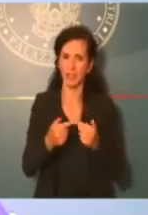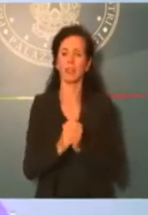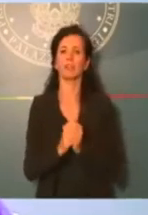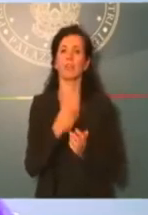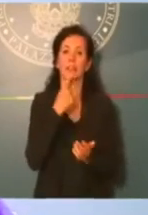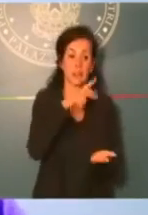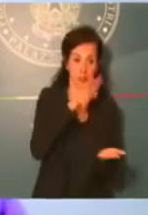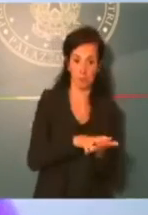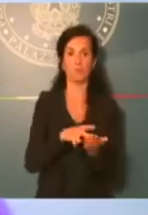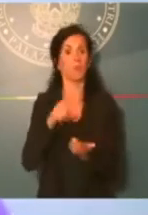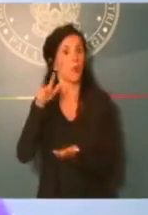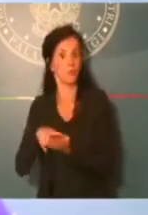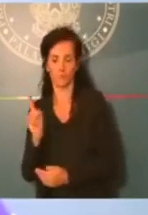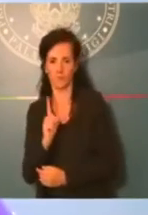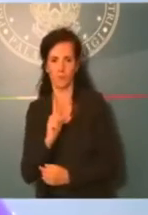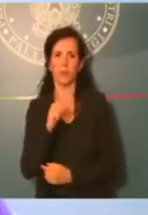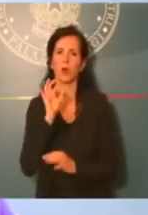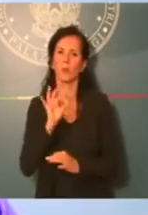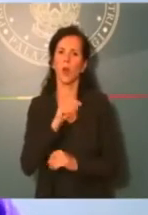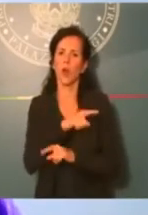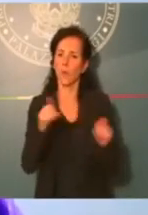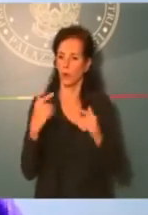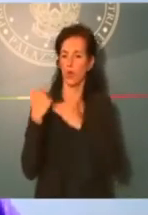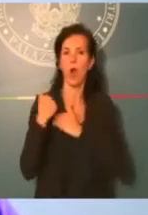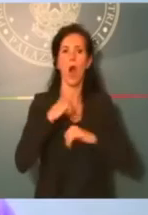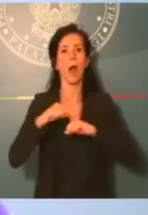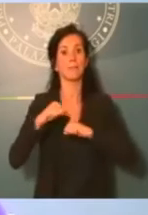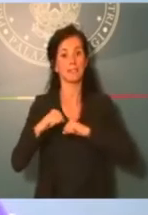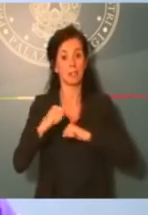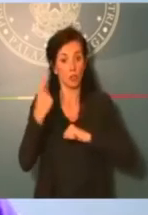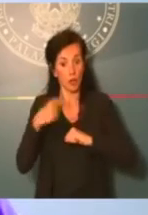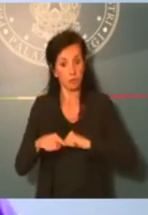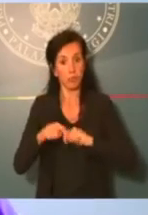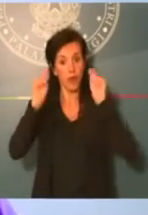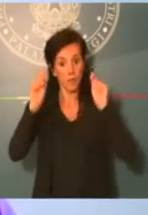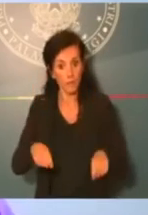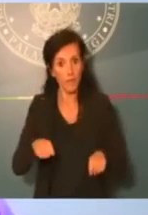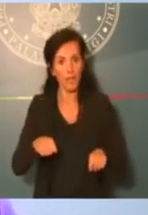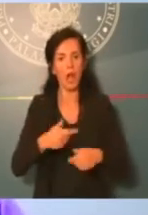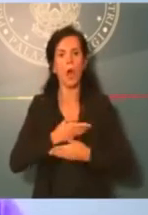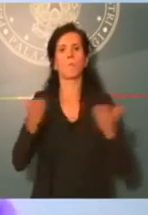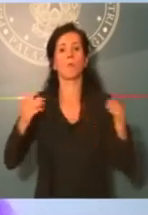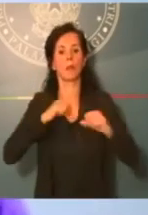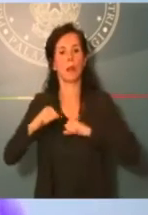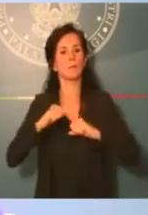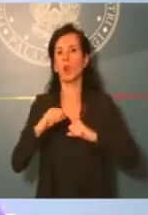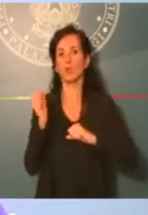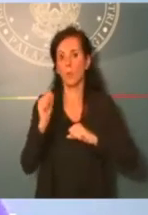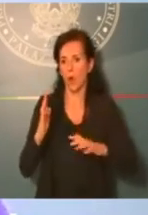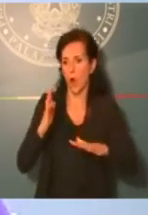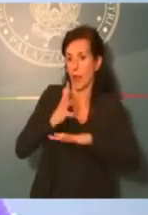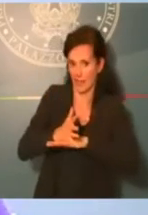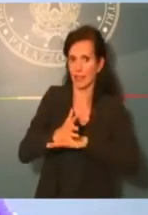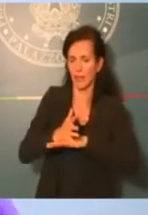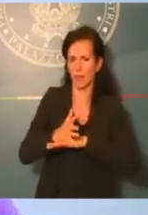amministrazioni, scattano dei termini oltre i quali la pubblica amministrazione non può intervenire, ma non c'è uno strumento